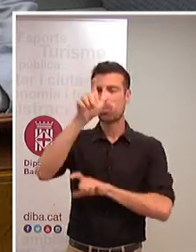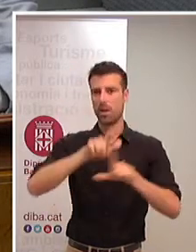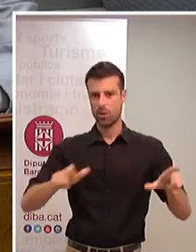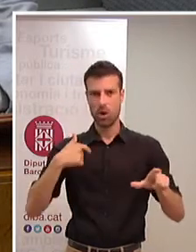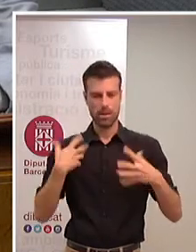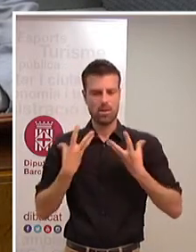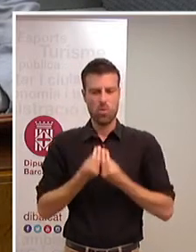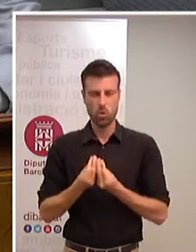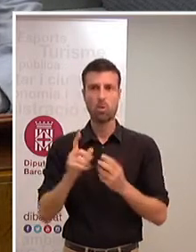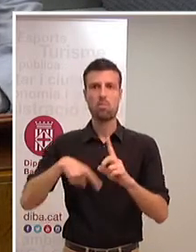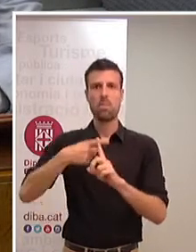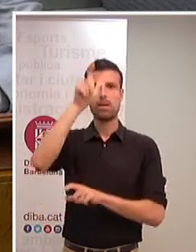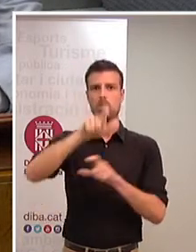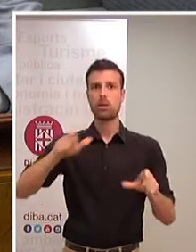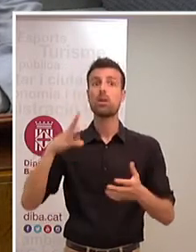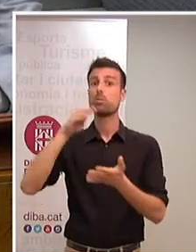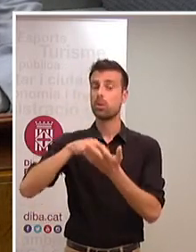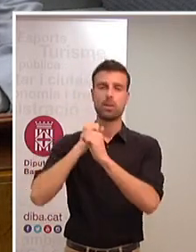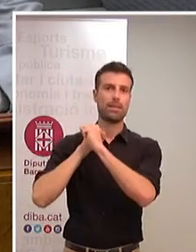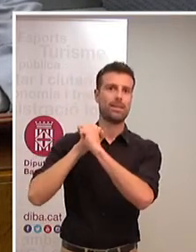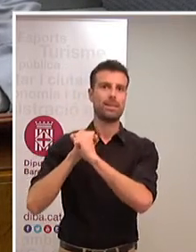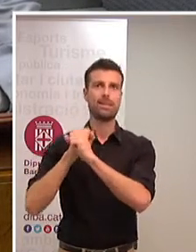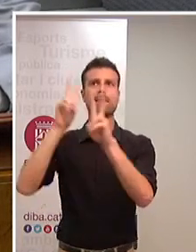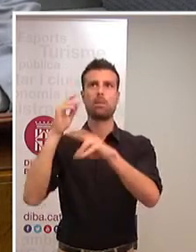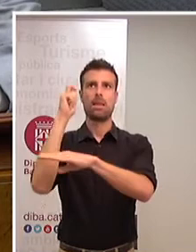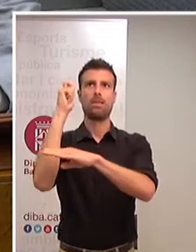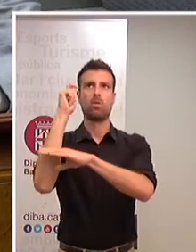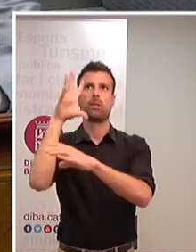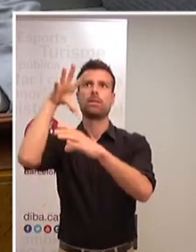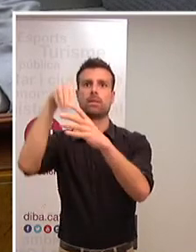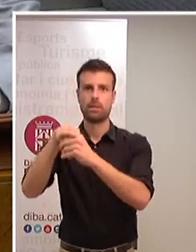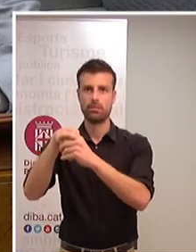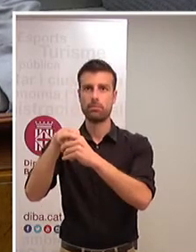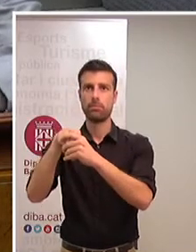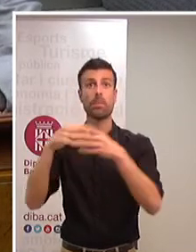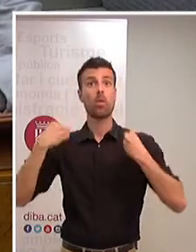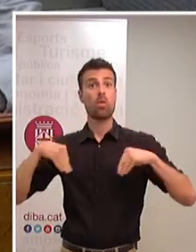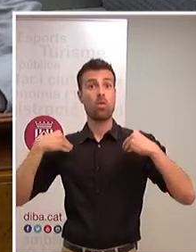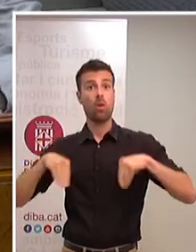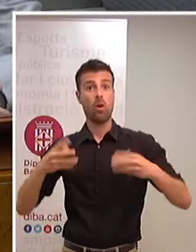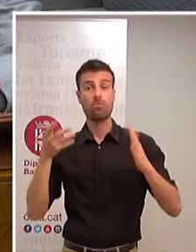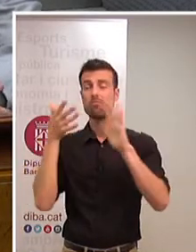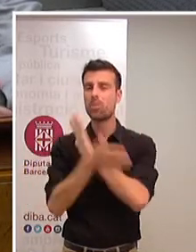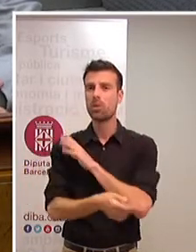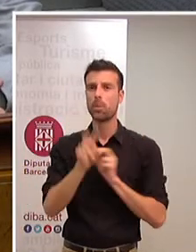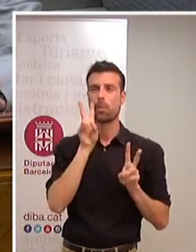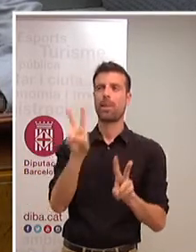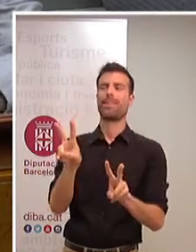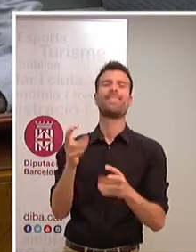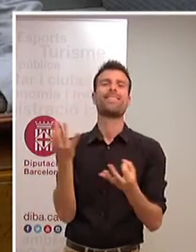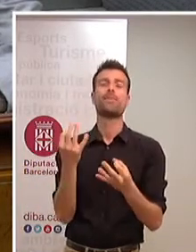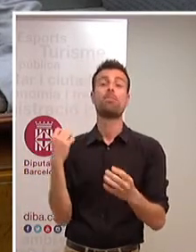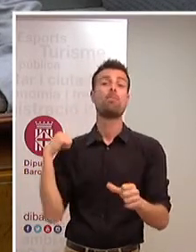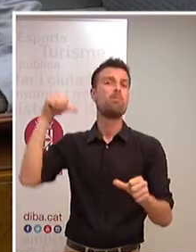persones que depenen moltes vegades de les ajudes de la Diputació. I el goig de veure com en moltes ocasions